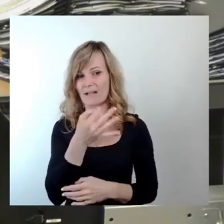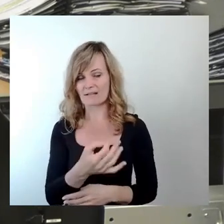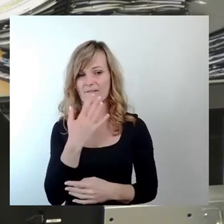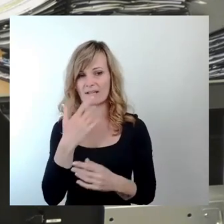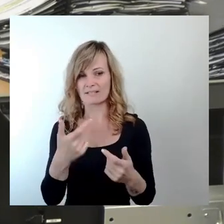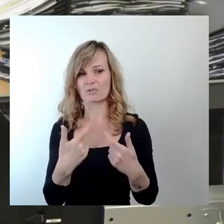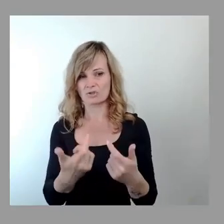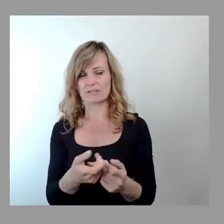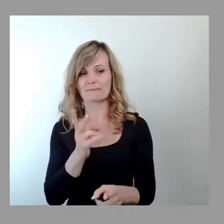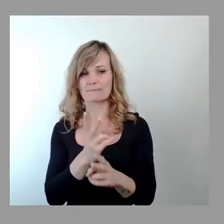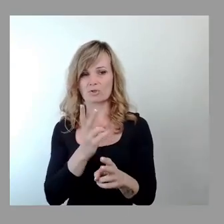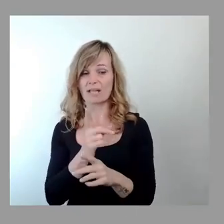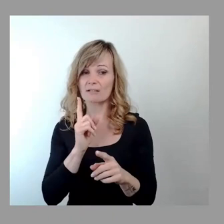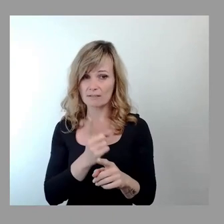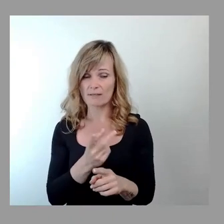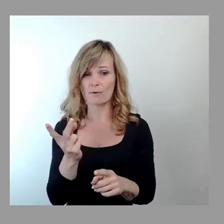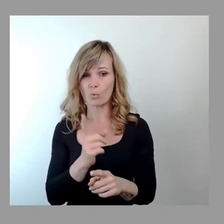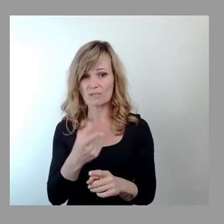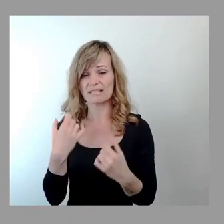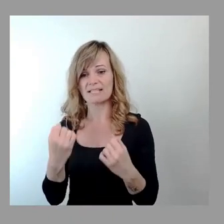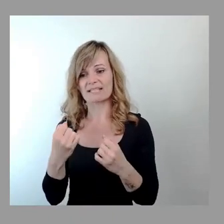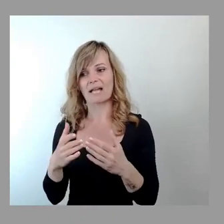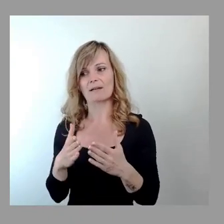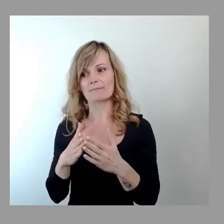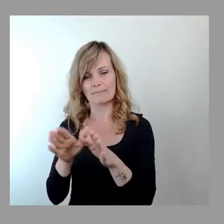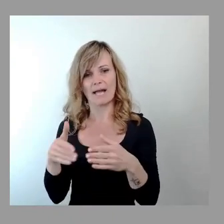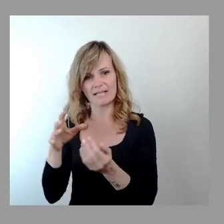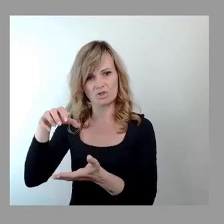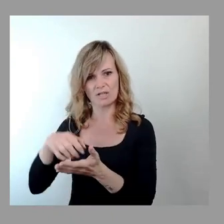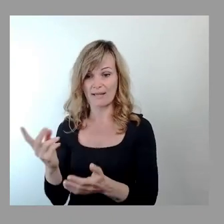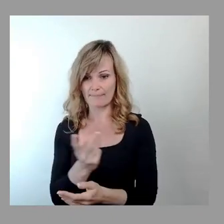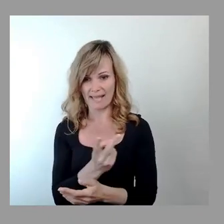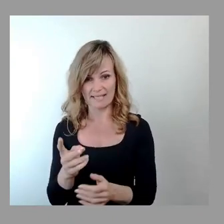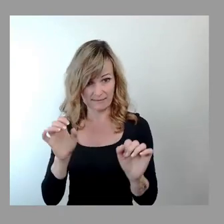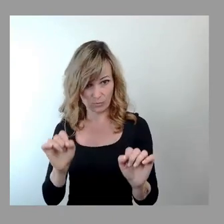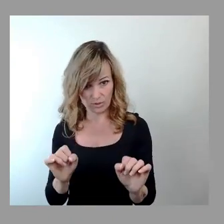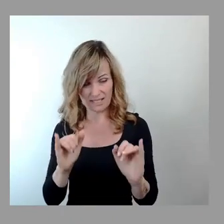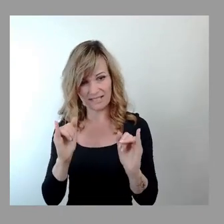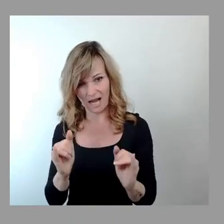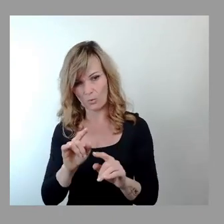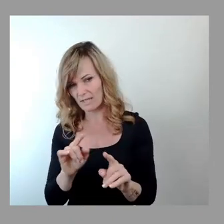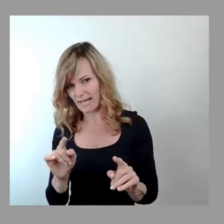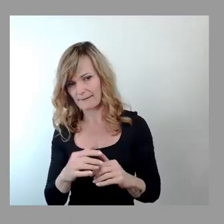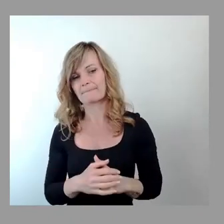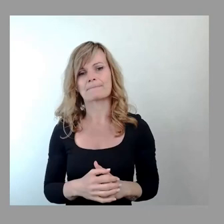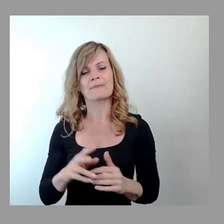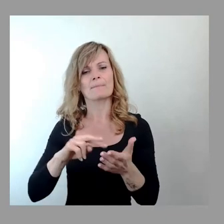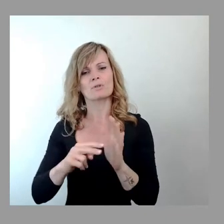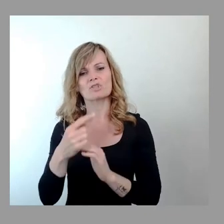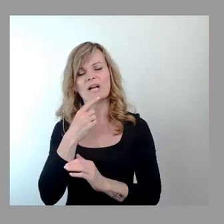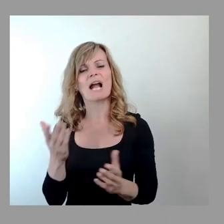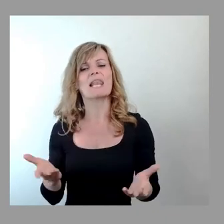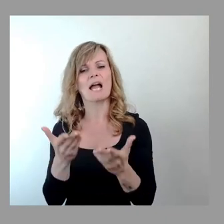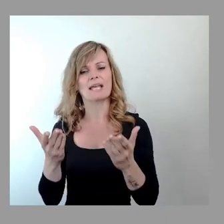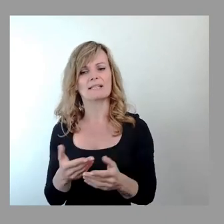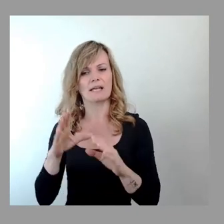sichere Badestelle? Man macht es sich politisch, wie ich finde, sehr einfach, die leichte Lösung zu fordern, die es möglichst allen, aber doch